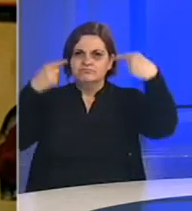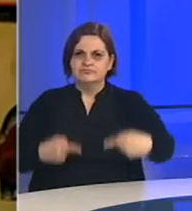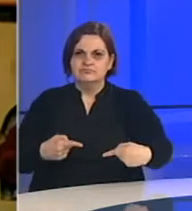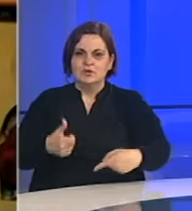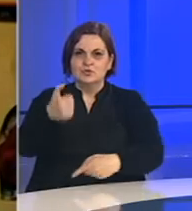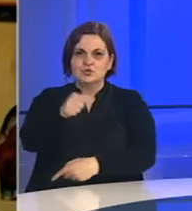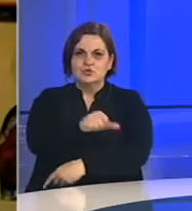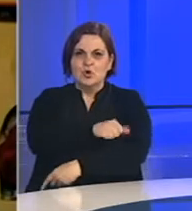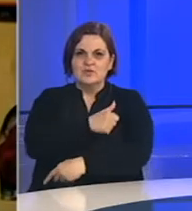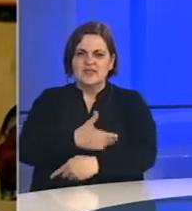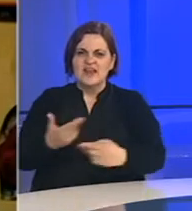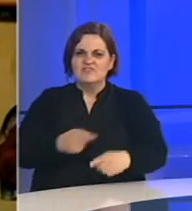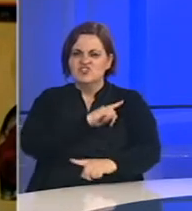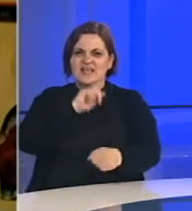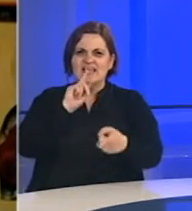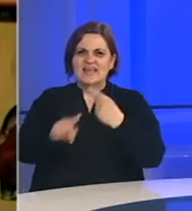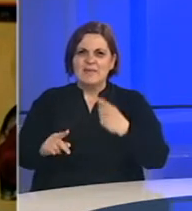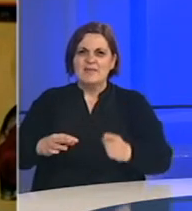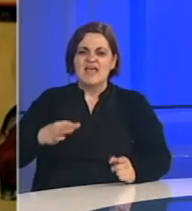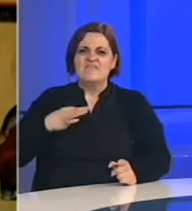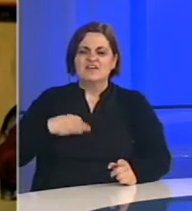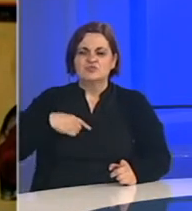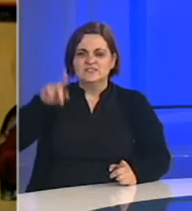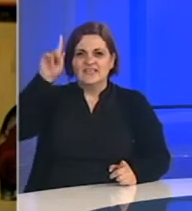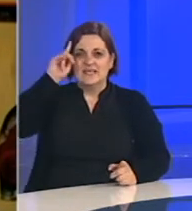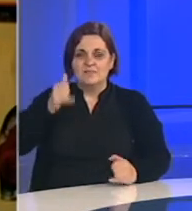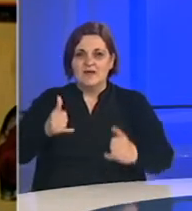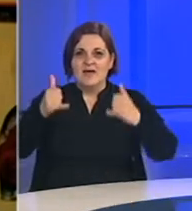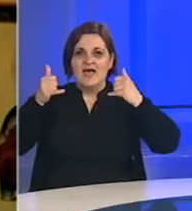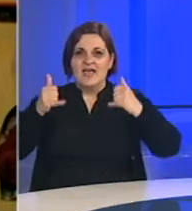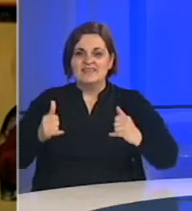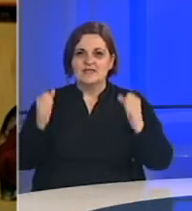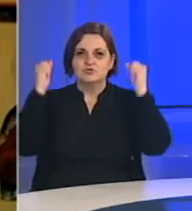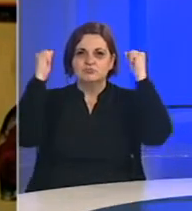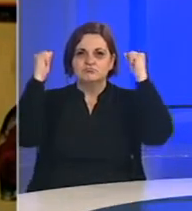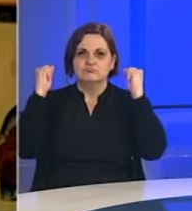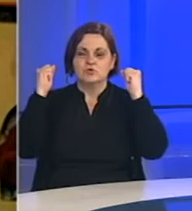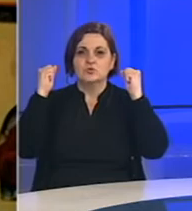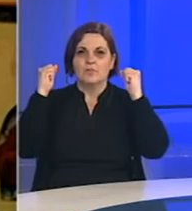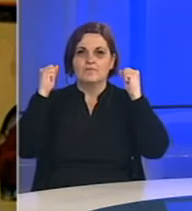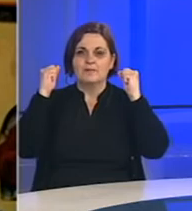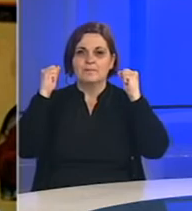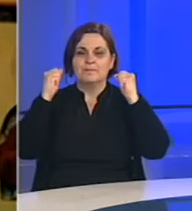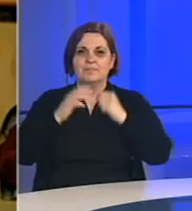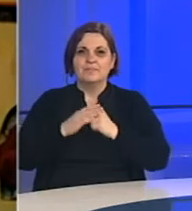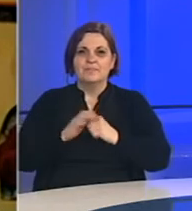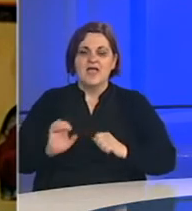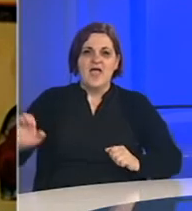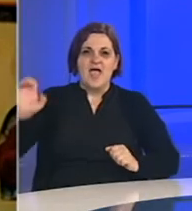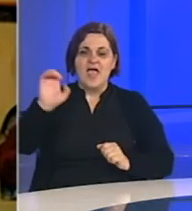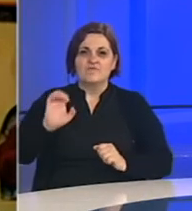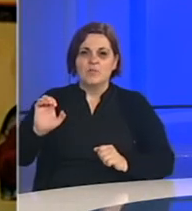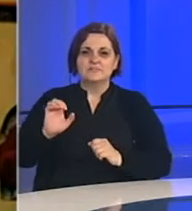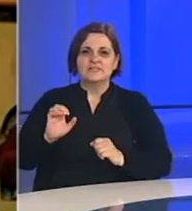godina, najveći neprijatelji, Francuzi i Nemci, danas su stubovi, danas su stubovi europske